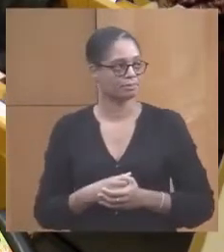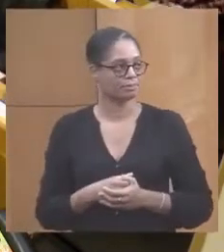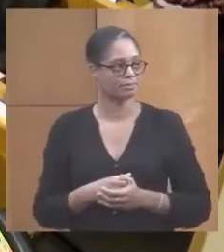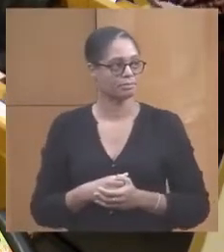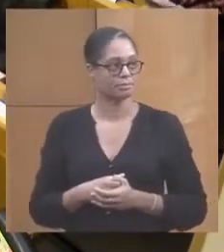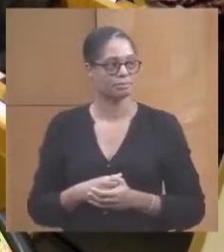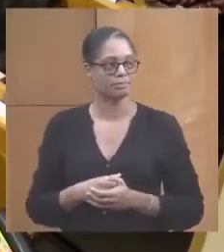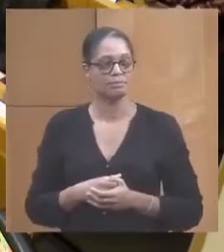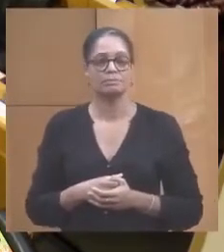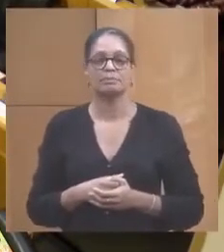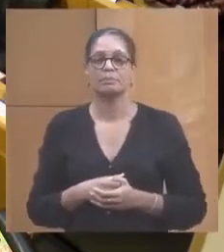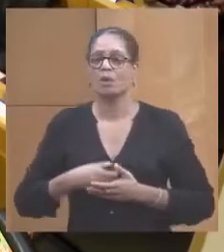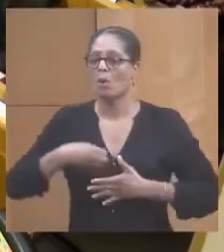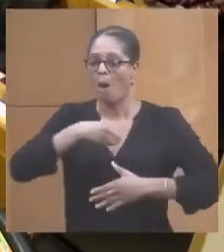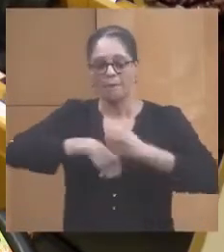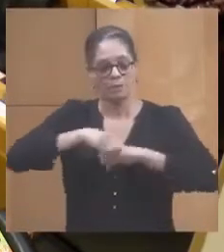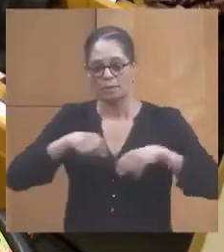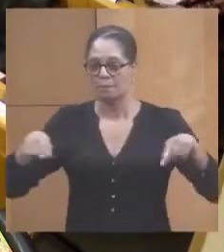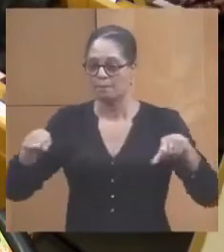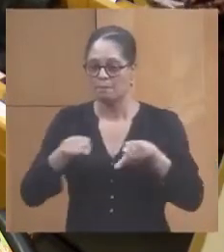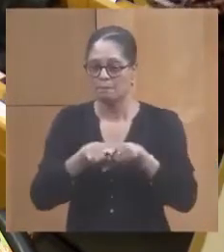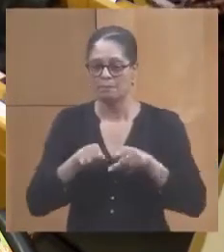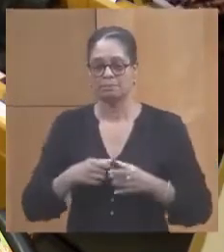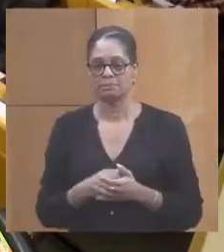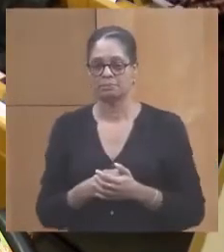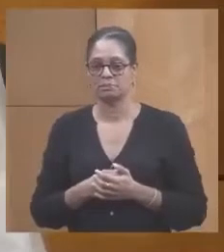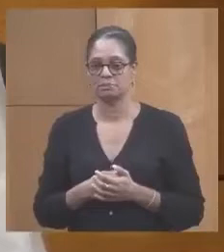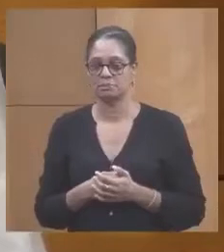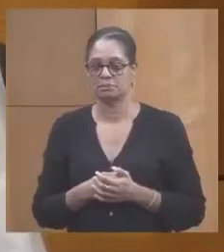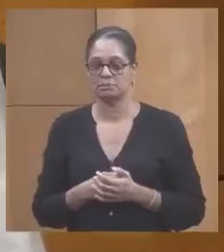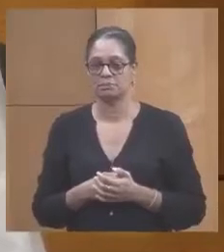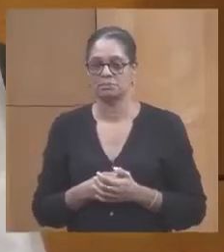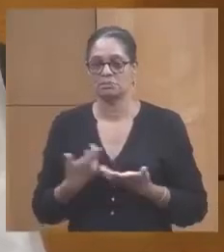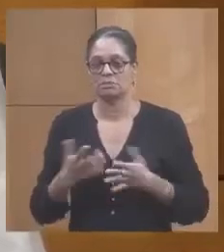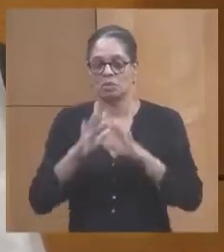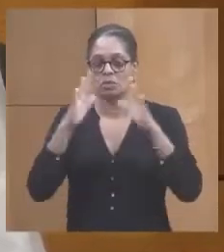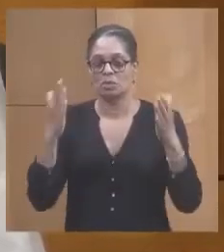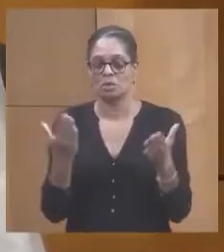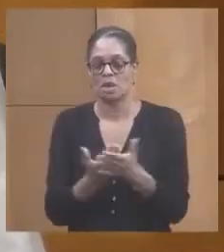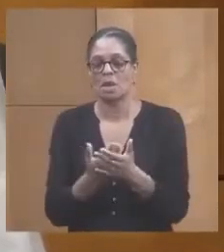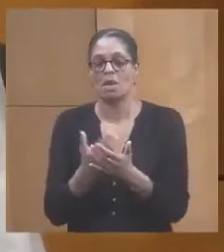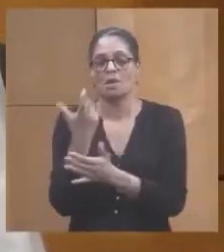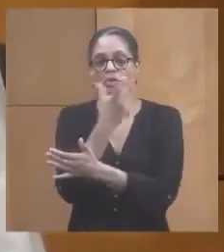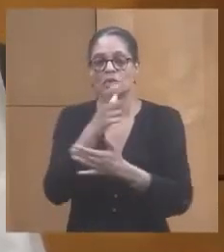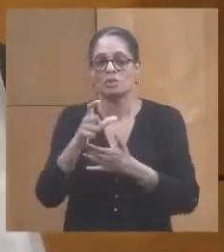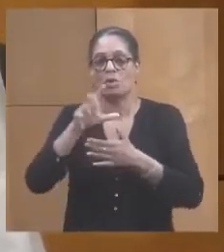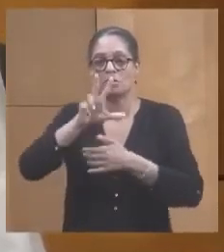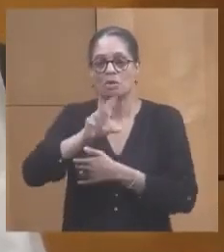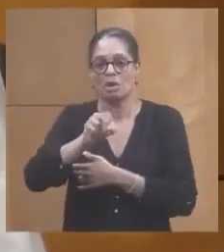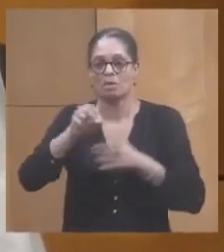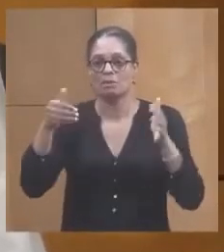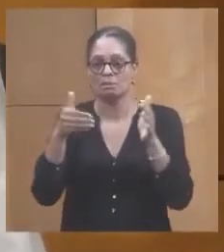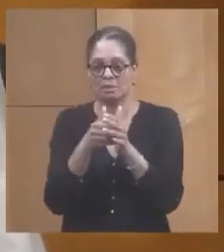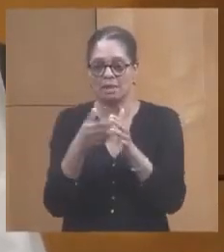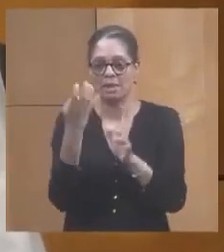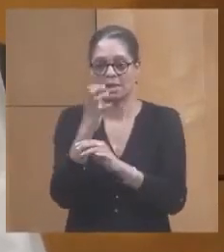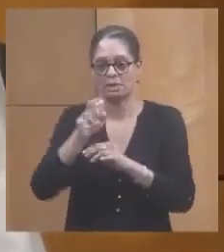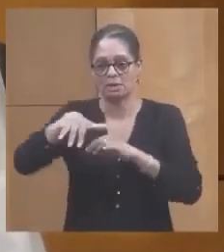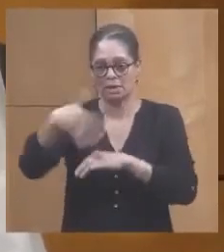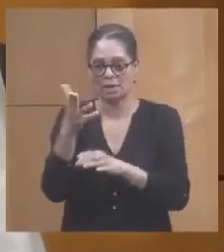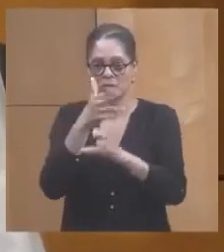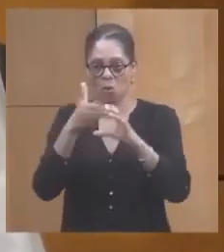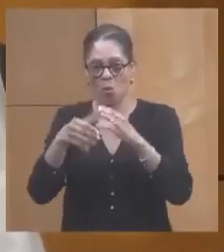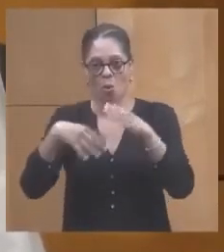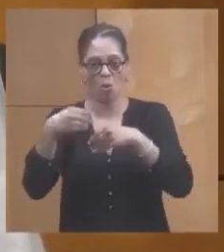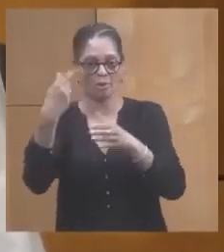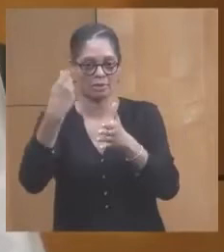C'est la même opération. Là, le montant total s'élève à 230 415 euros